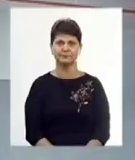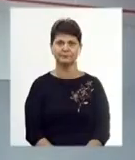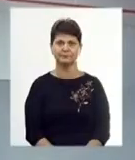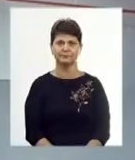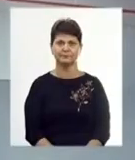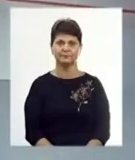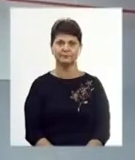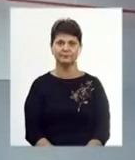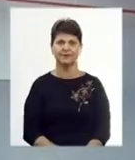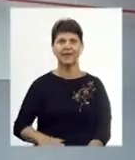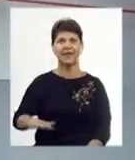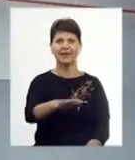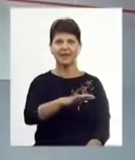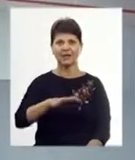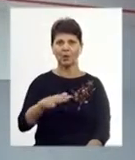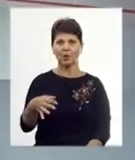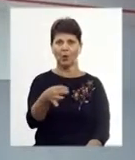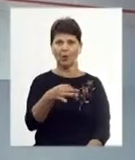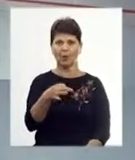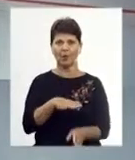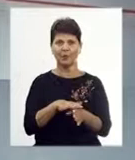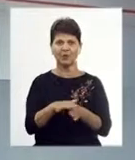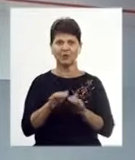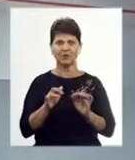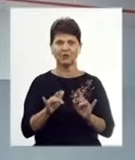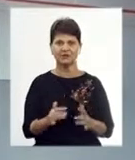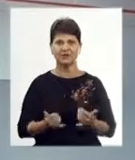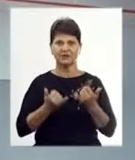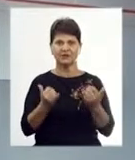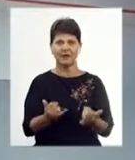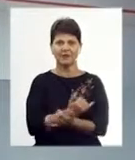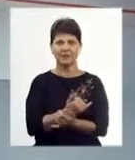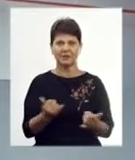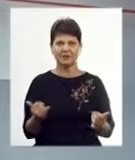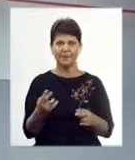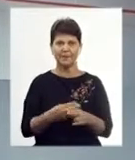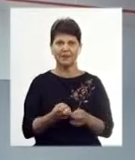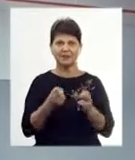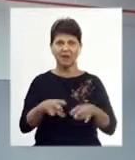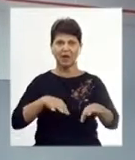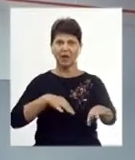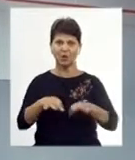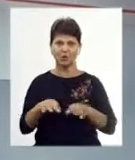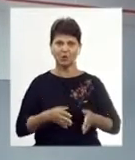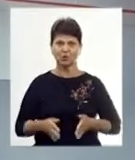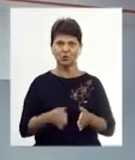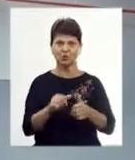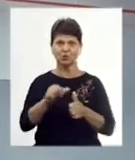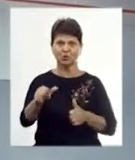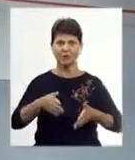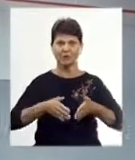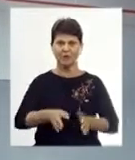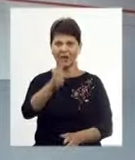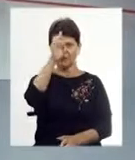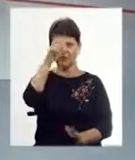На території області проводять заходи задля забезпечення безпеки дорожнього руху, зокрема на шляхах